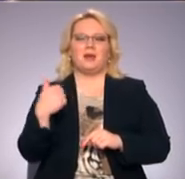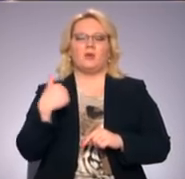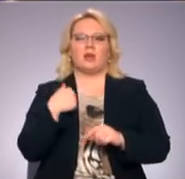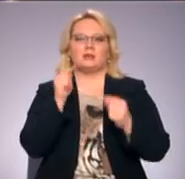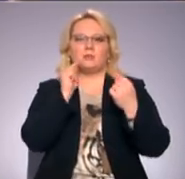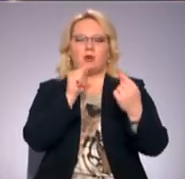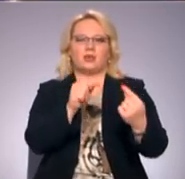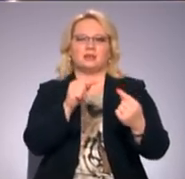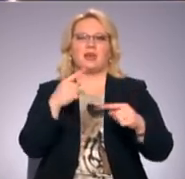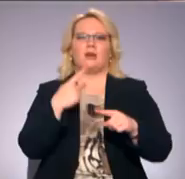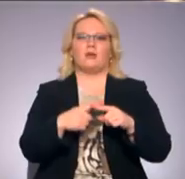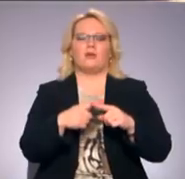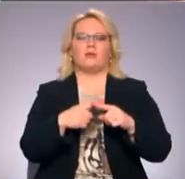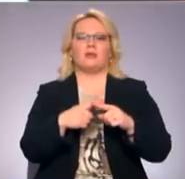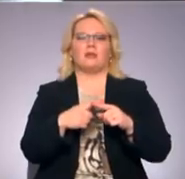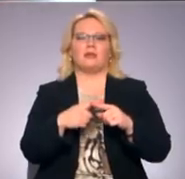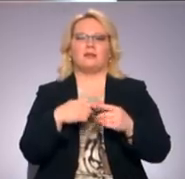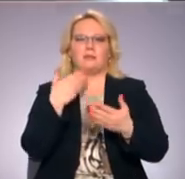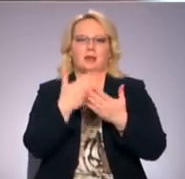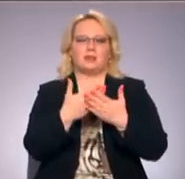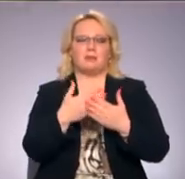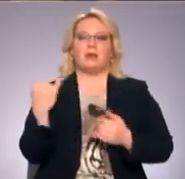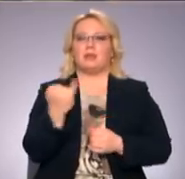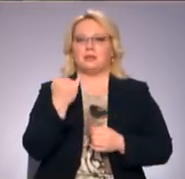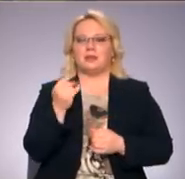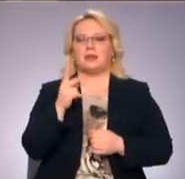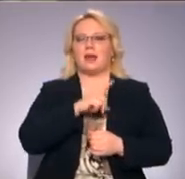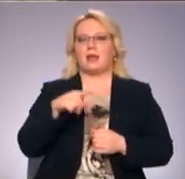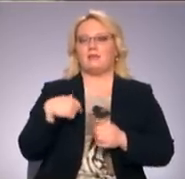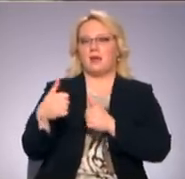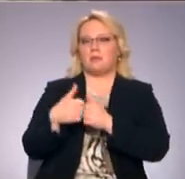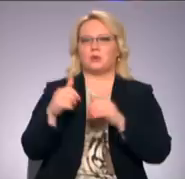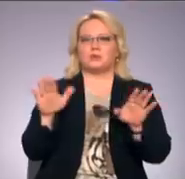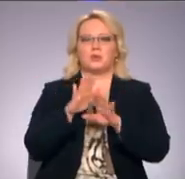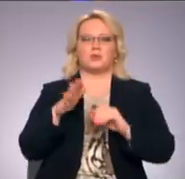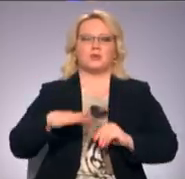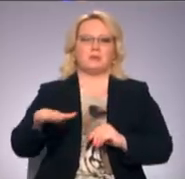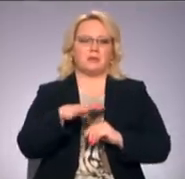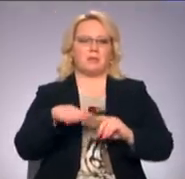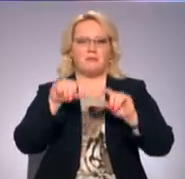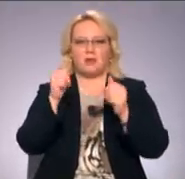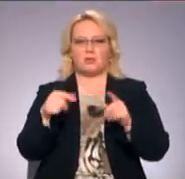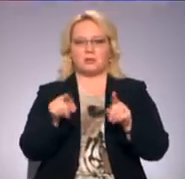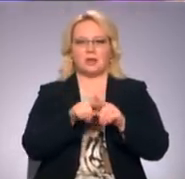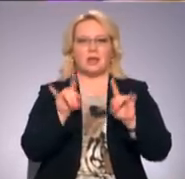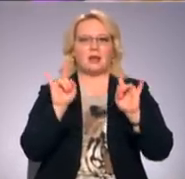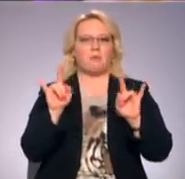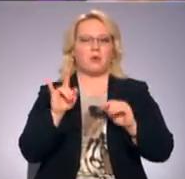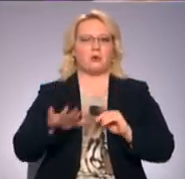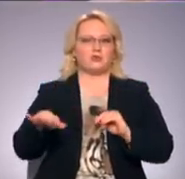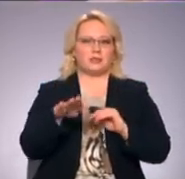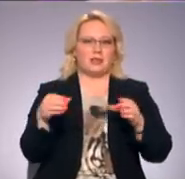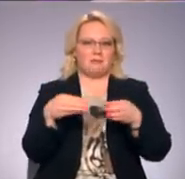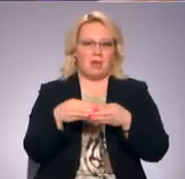protestēju pats pret kaut kādiem saviem priekšstatiem. Interesanti, ka Latvijā blakus dziedošajām ģimenēm veidojusi arī repojošās ģimenes.